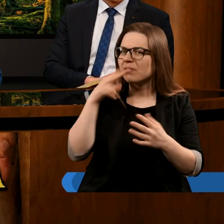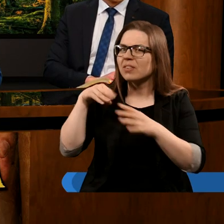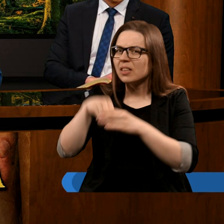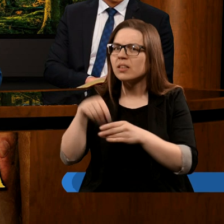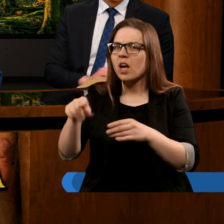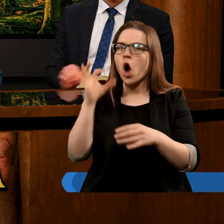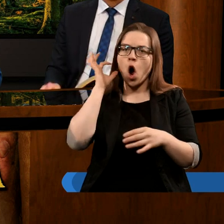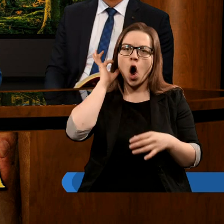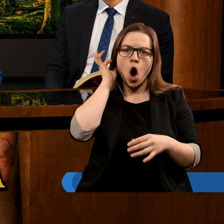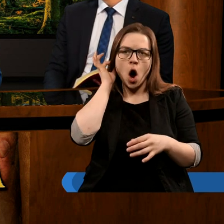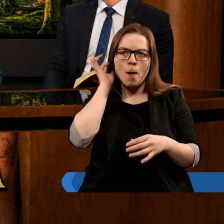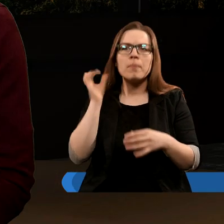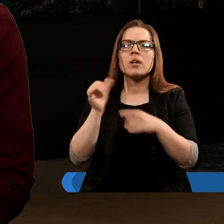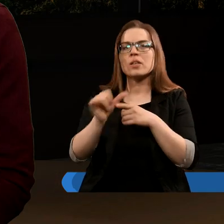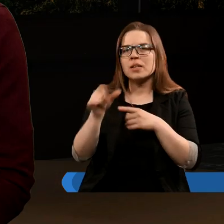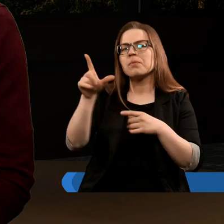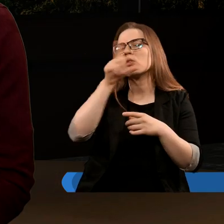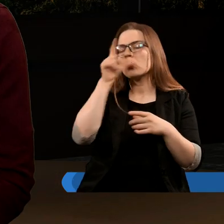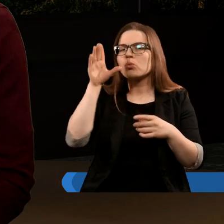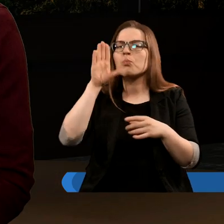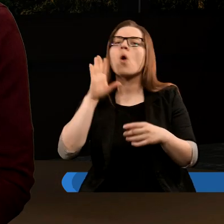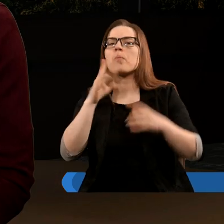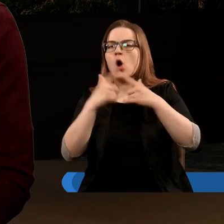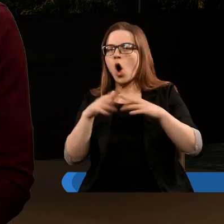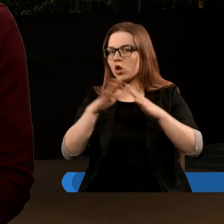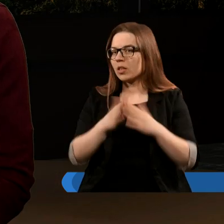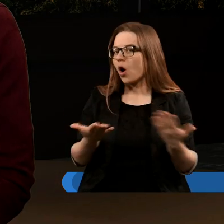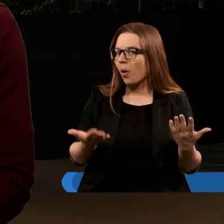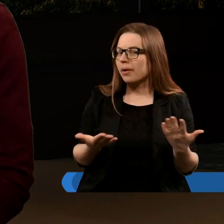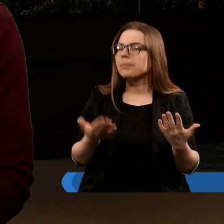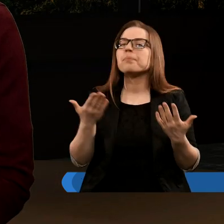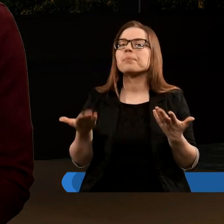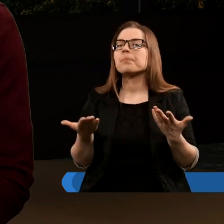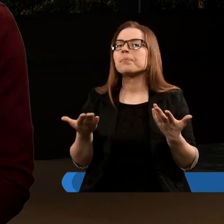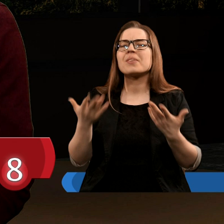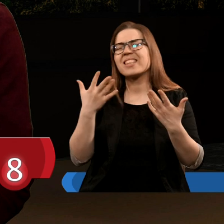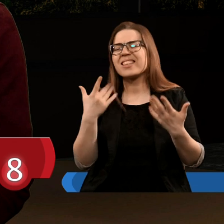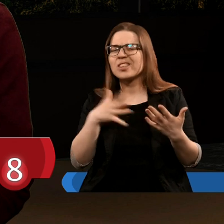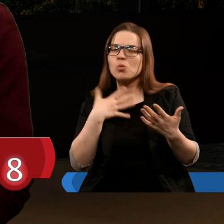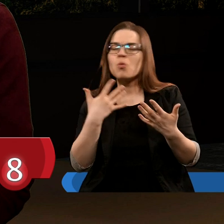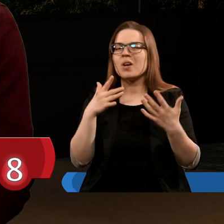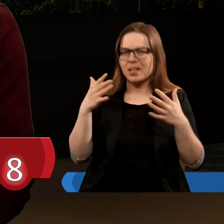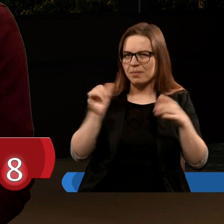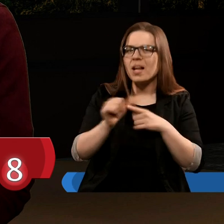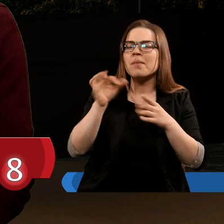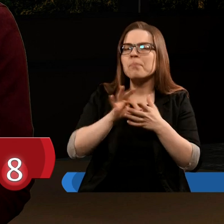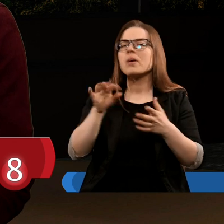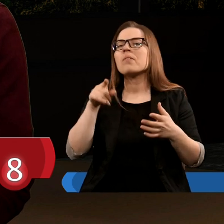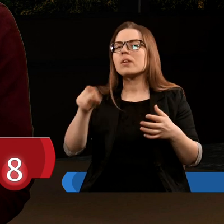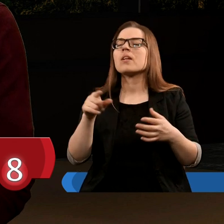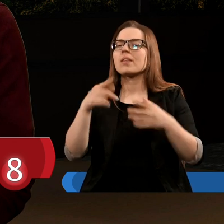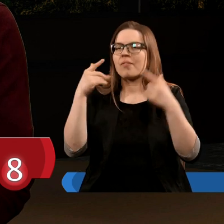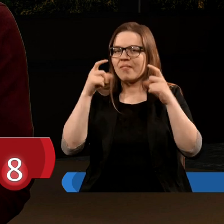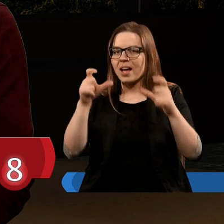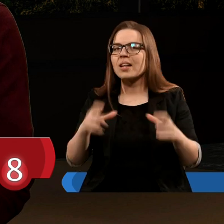kobieta jest utożsamiana z ludem Bożym lub Kościołem. I niewątpliwie tutaj, czytając pierwszy werset,